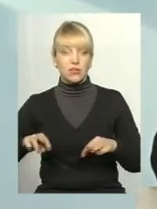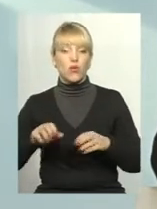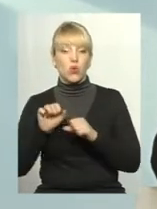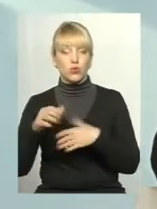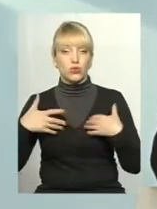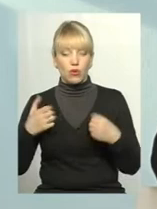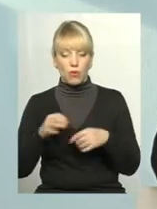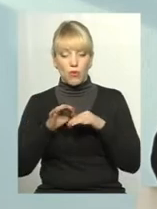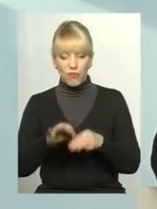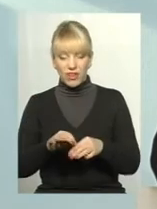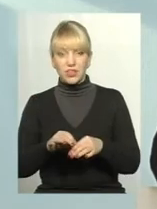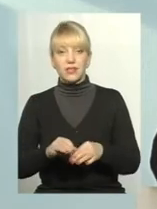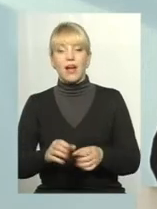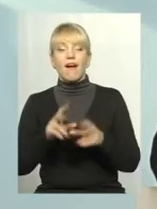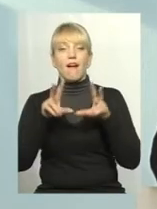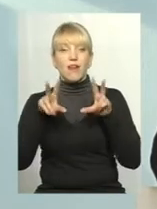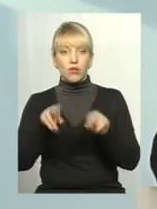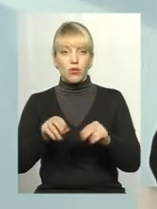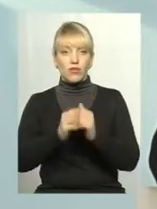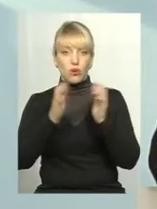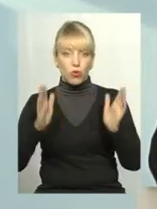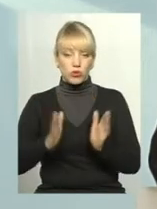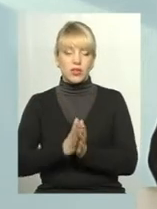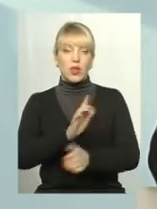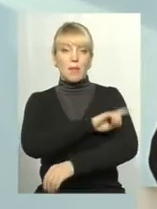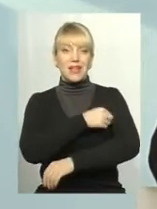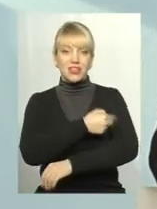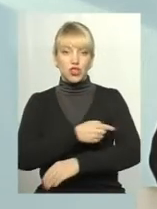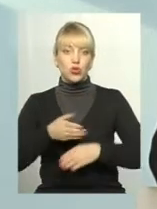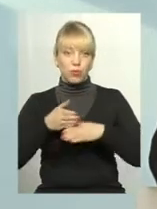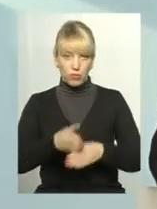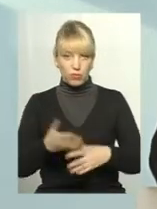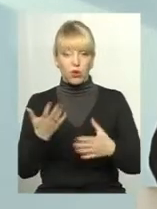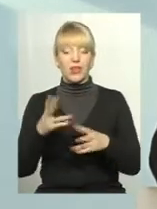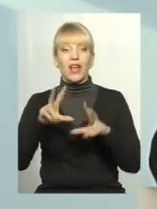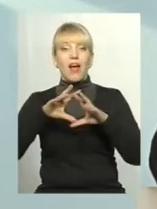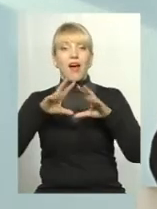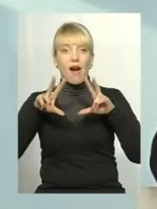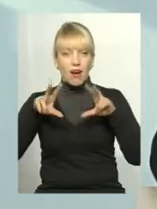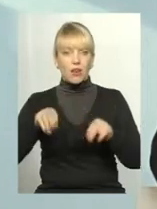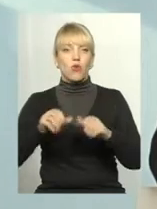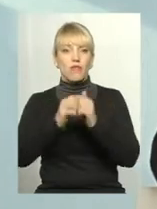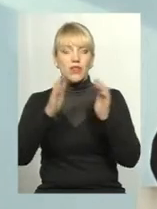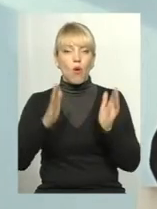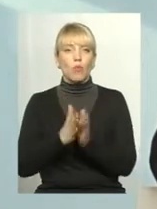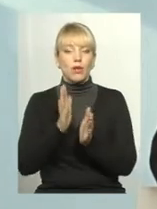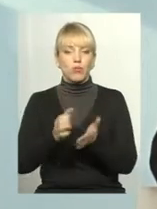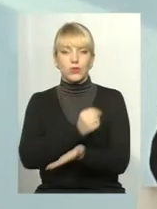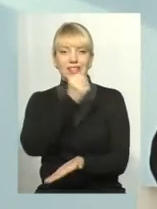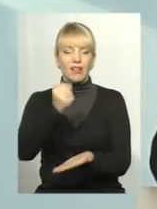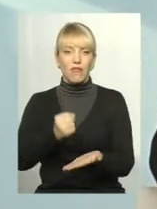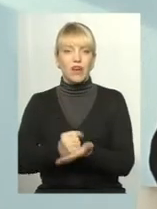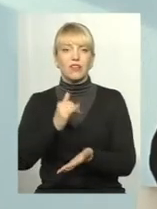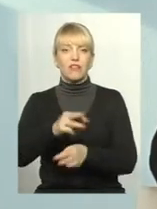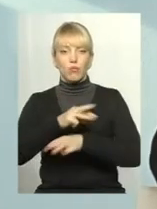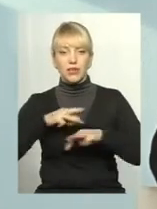гарантованого обсягу надання медичної допомоги. І коли цей гарантований обсяг буде затверджений десь там в Міністерстві